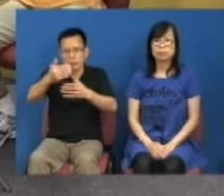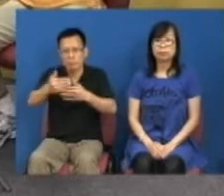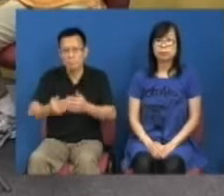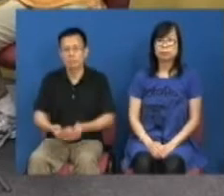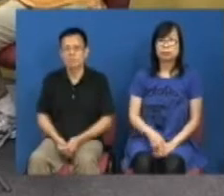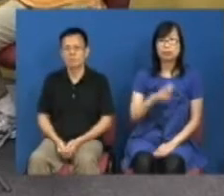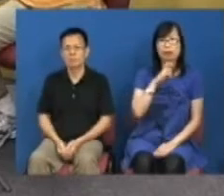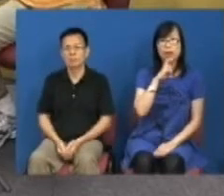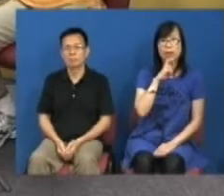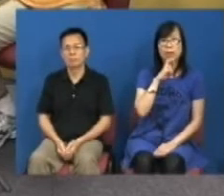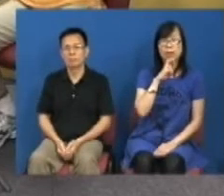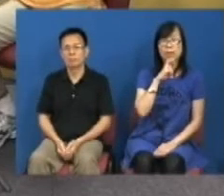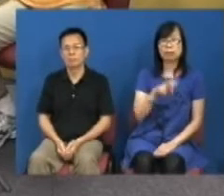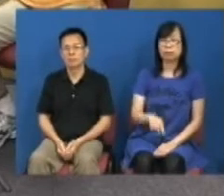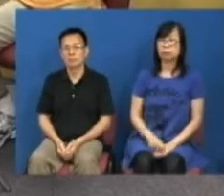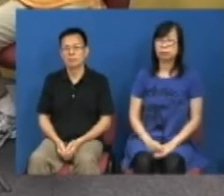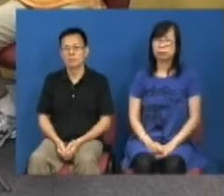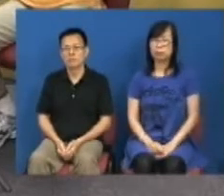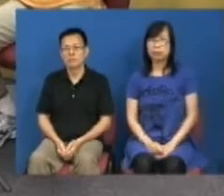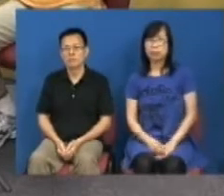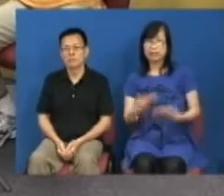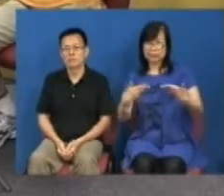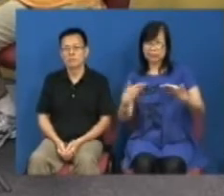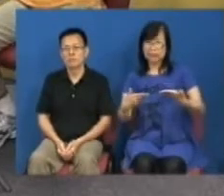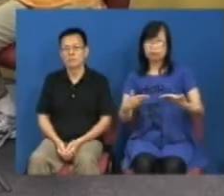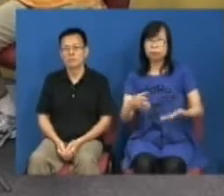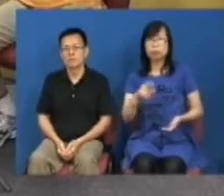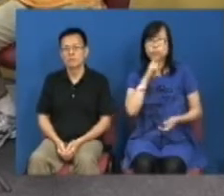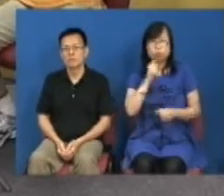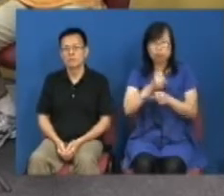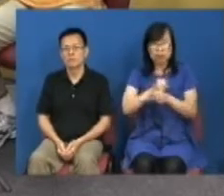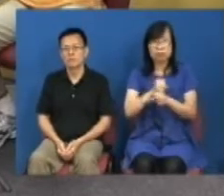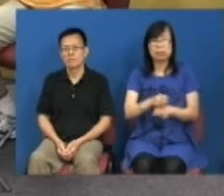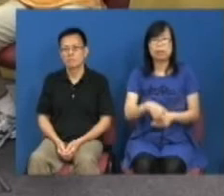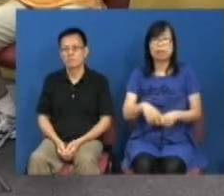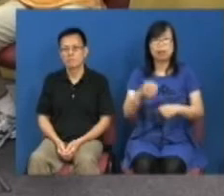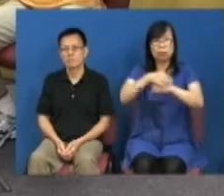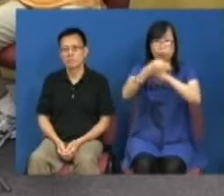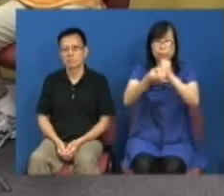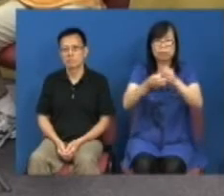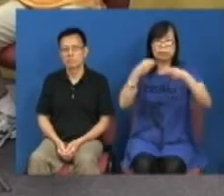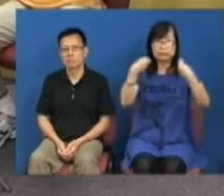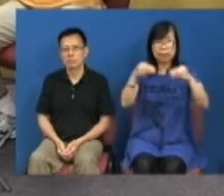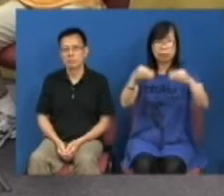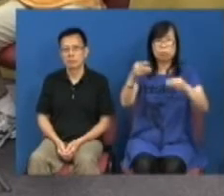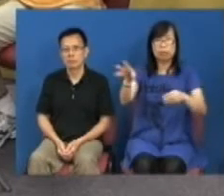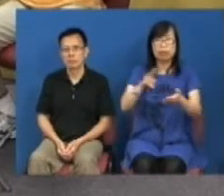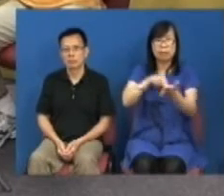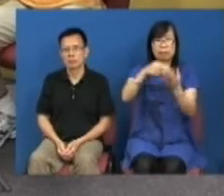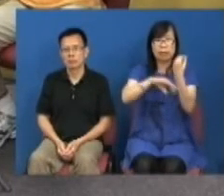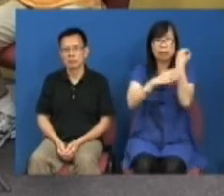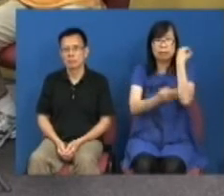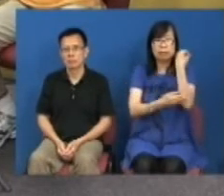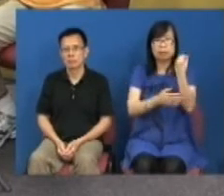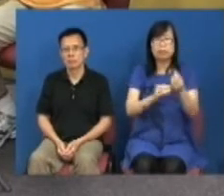午就是我们今晚其实现在都应该还在进行就是国民教育在立法机关在立法会现在进行